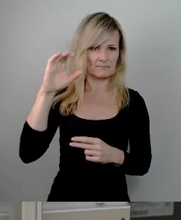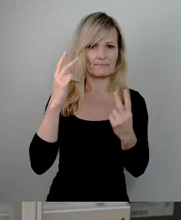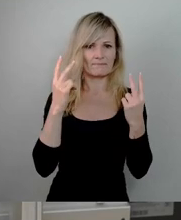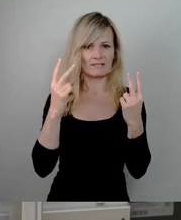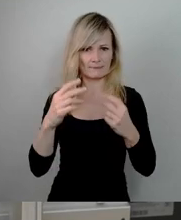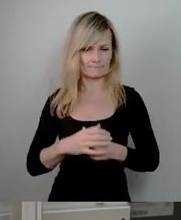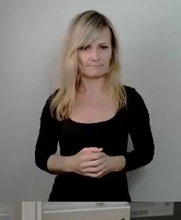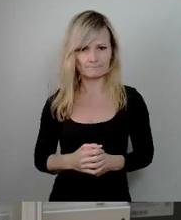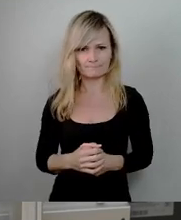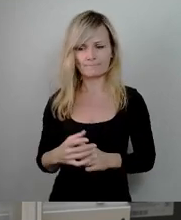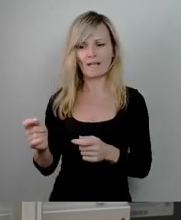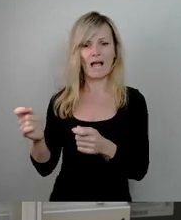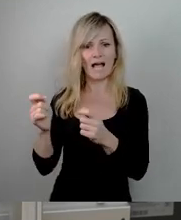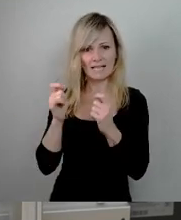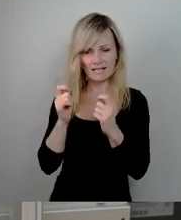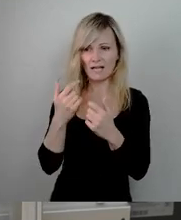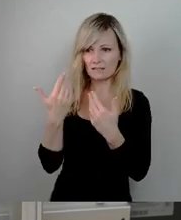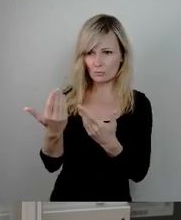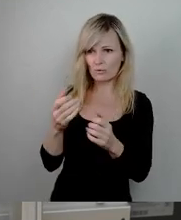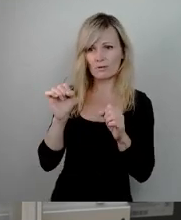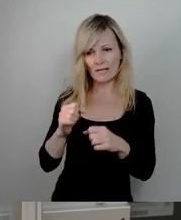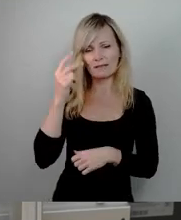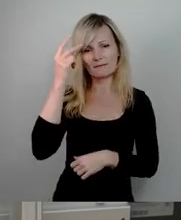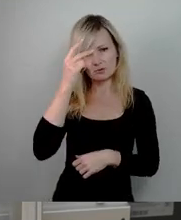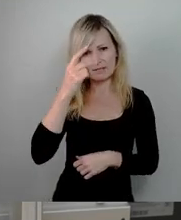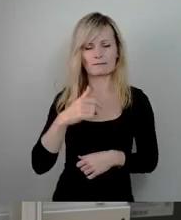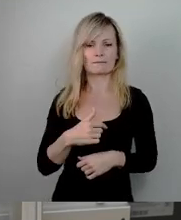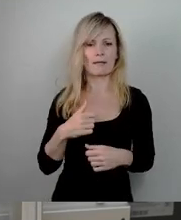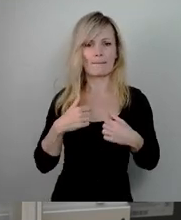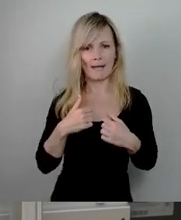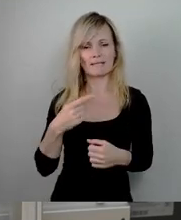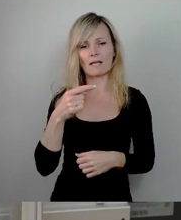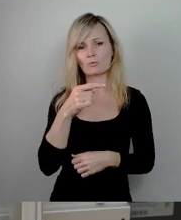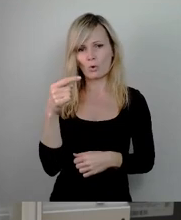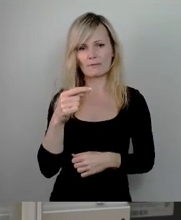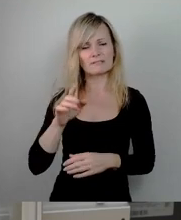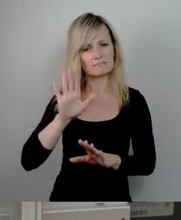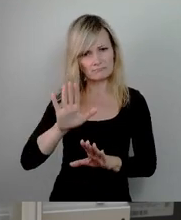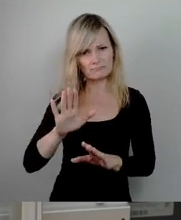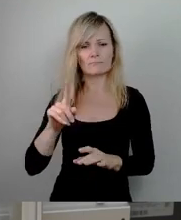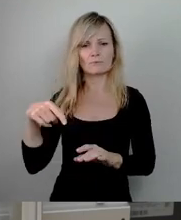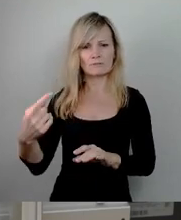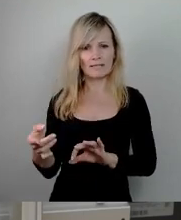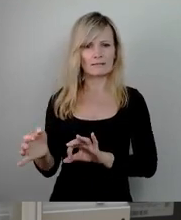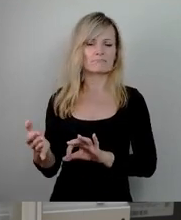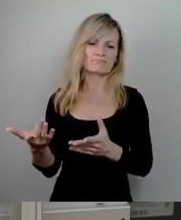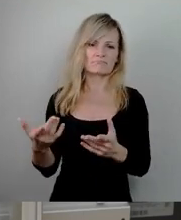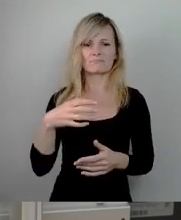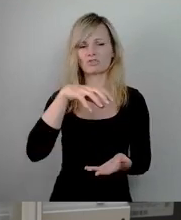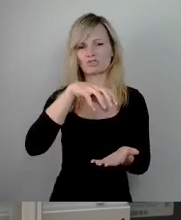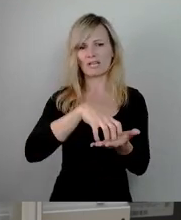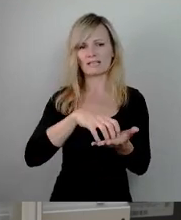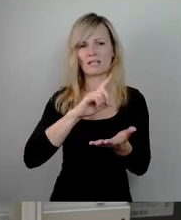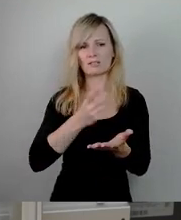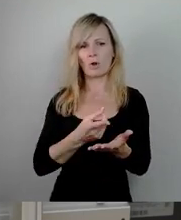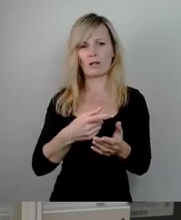Antragstellers nachvollziehbar, ein Bad in Gurbitz zu halten und in städtisches Eigentum zu überführen. Es gab sogar den Wunsch, ein